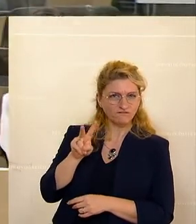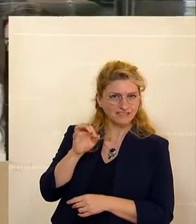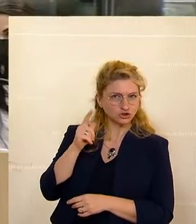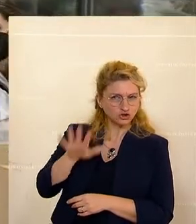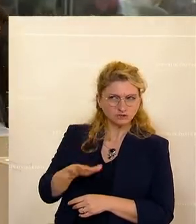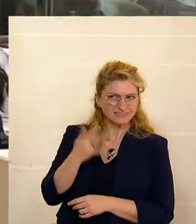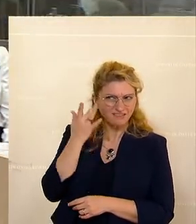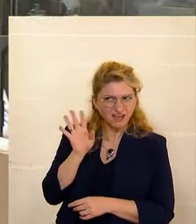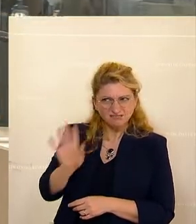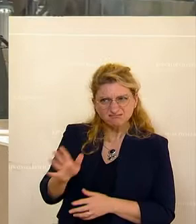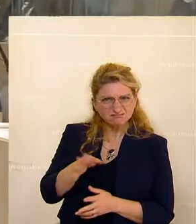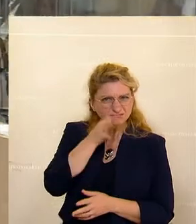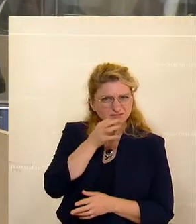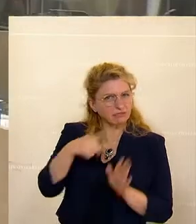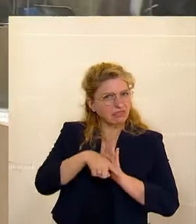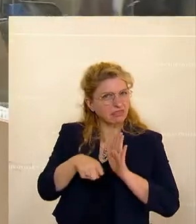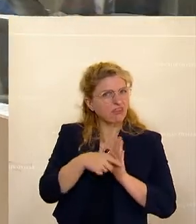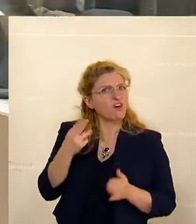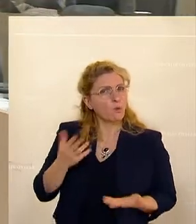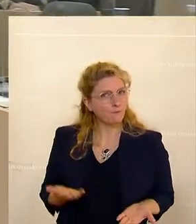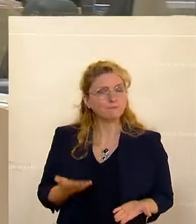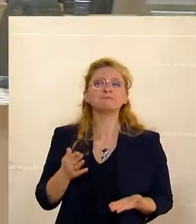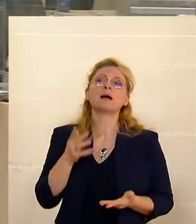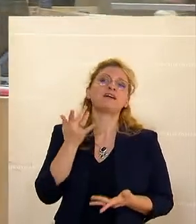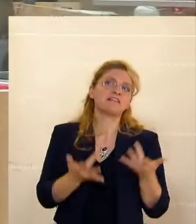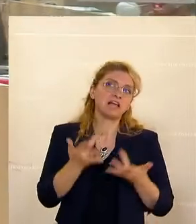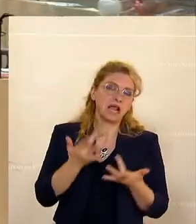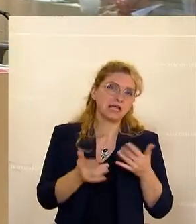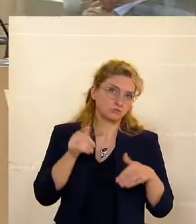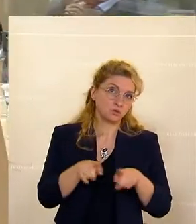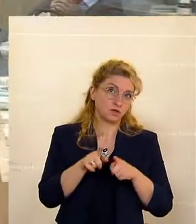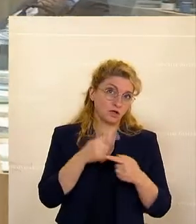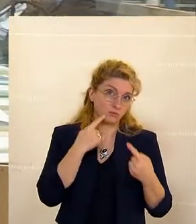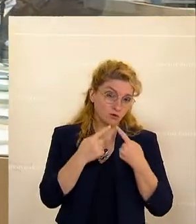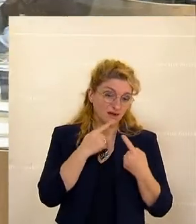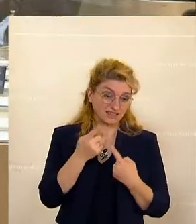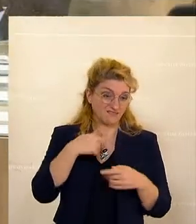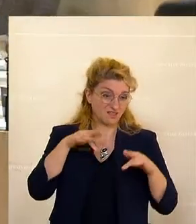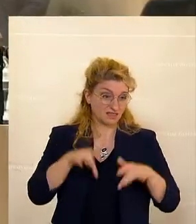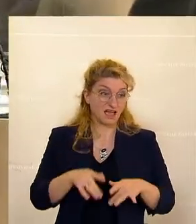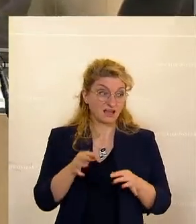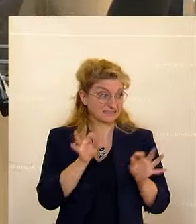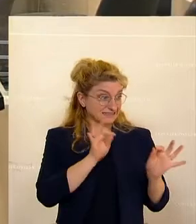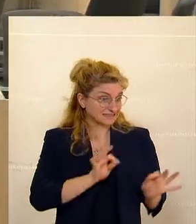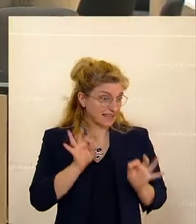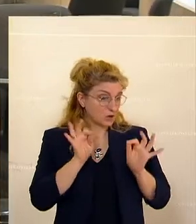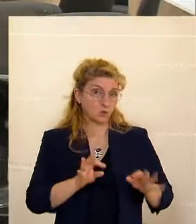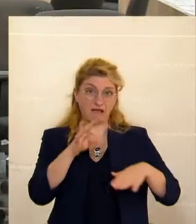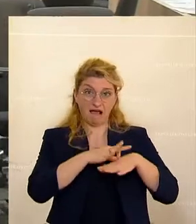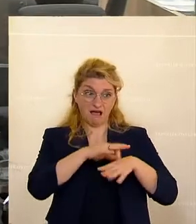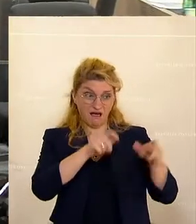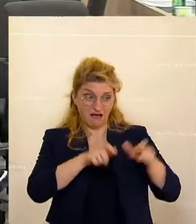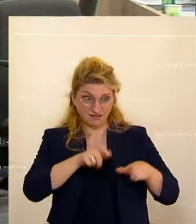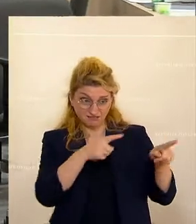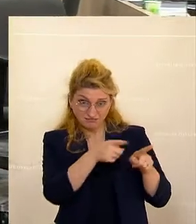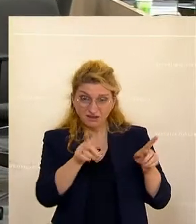negativ äußert, aber vielleicht sollten wir einmal darüber reden. Wir haben auch sehr gute Ärzte in unseren Reihen und sie